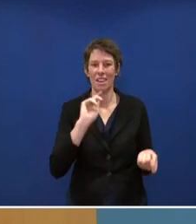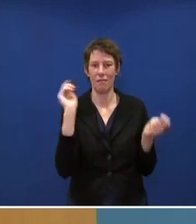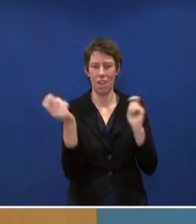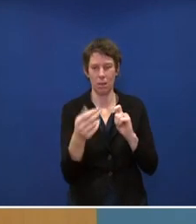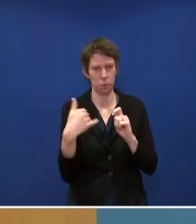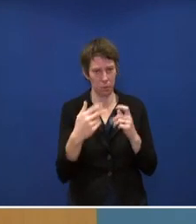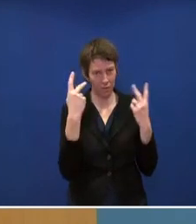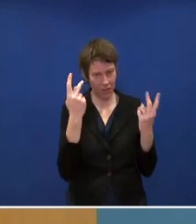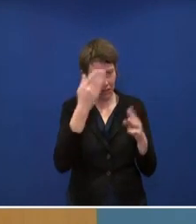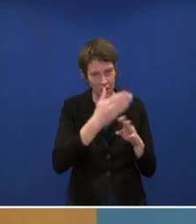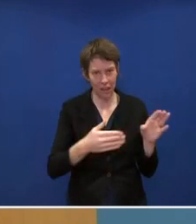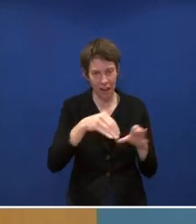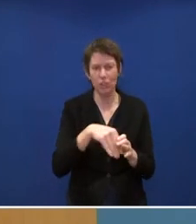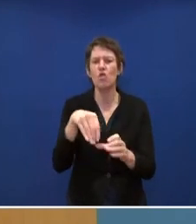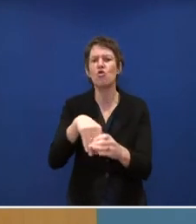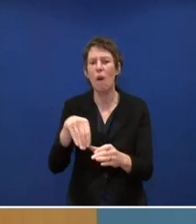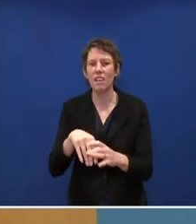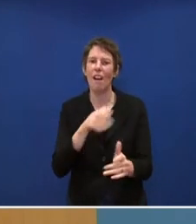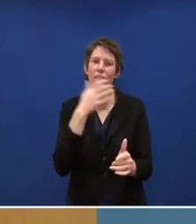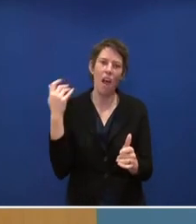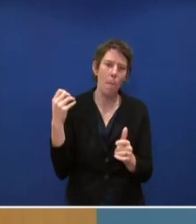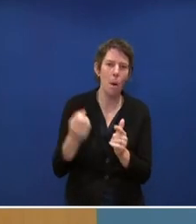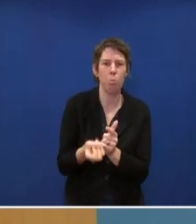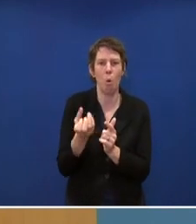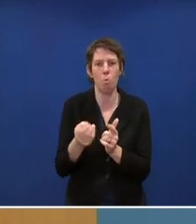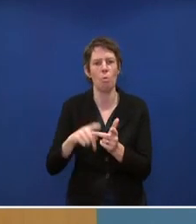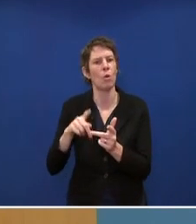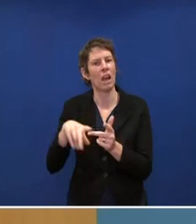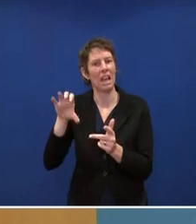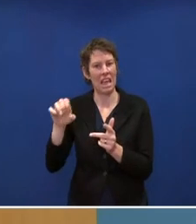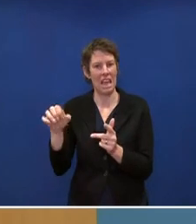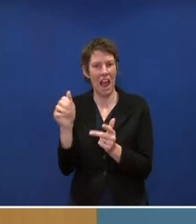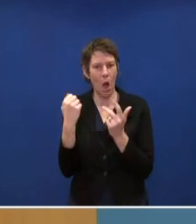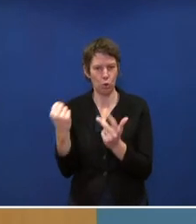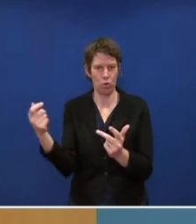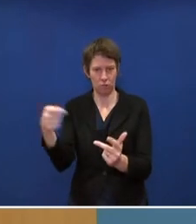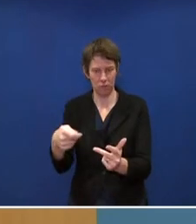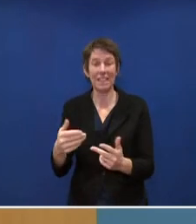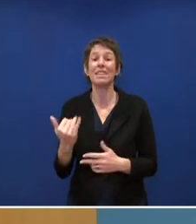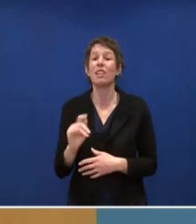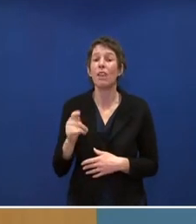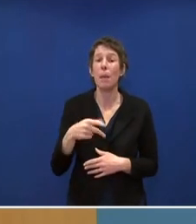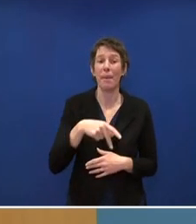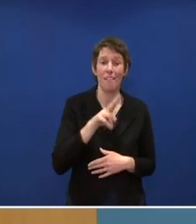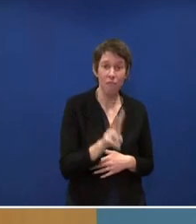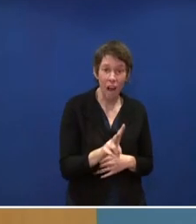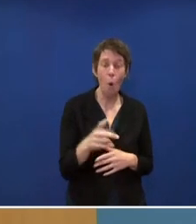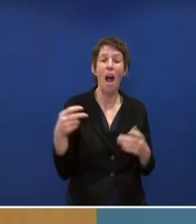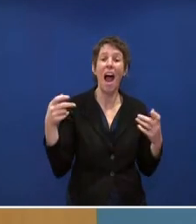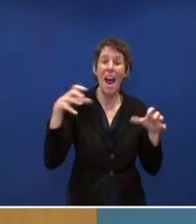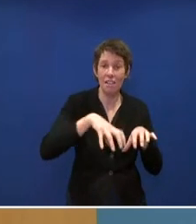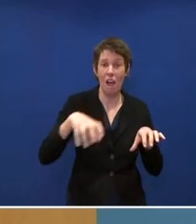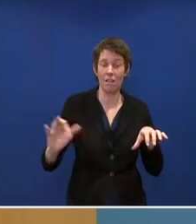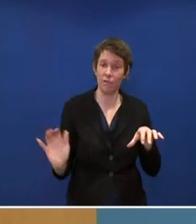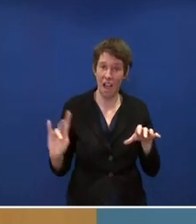Speicher, Wärmepumpen oder eben auch um das eigene E-Auto aufzuladen. Deshalb fördern wir auch die Anschaffung von PV-Anlagen finanziell.